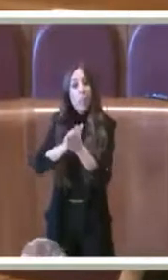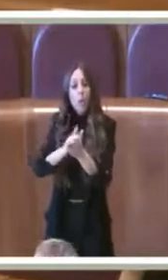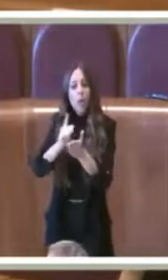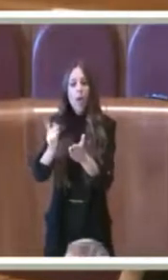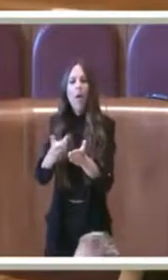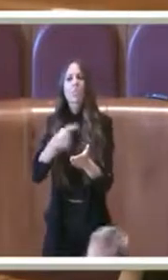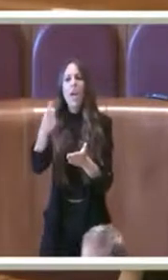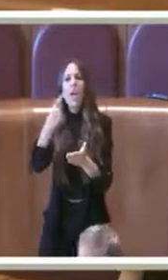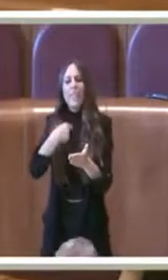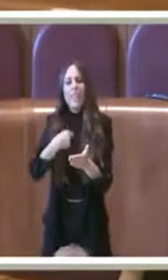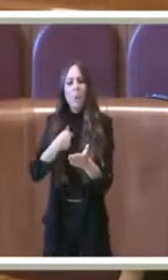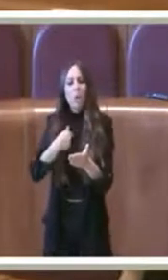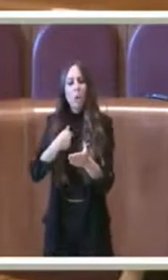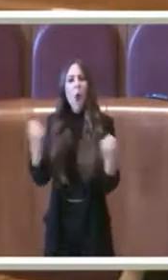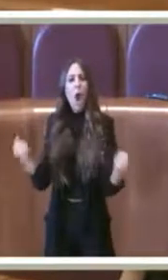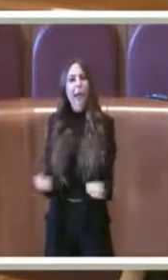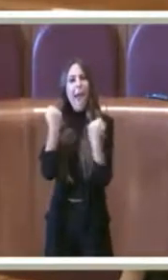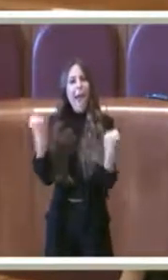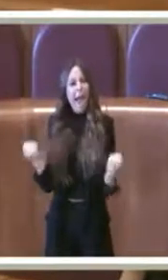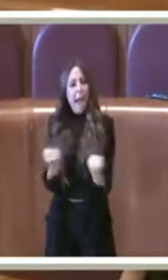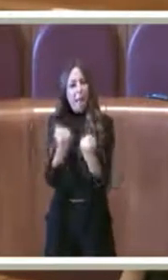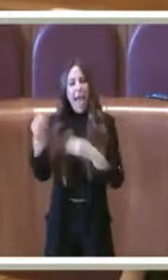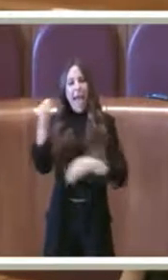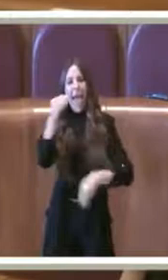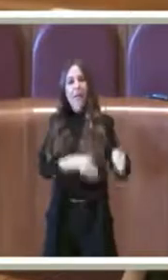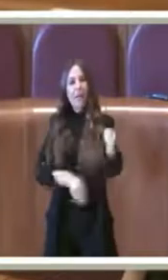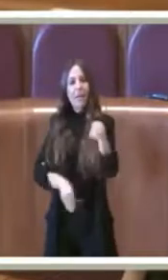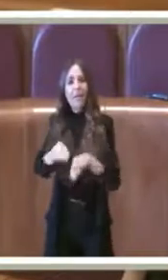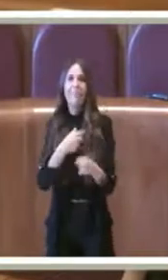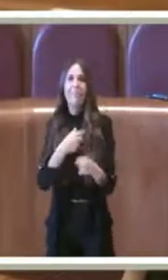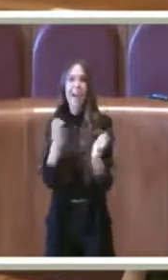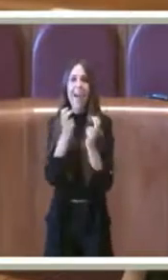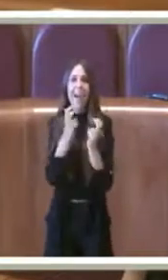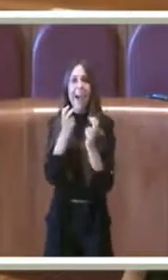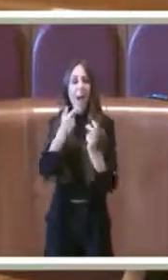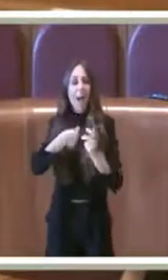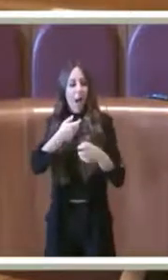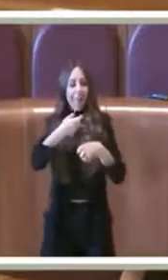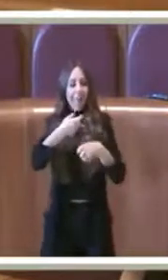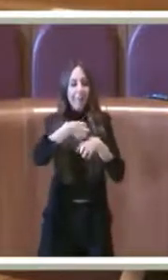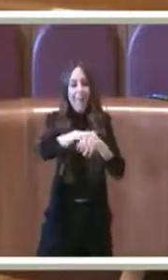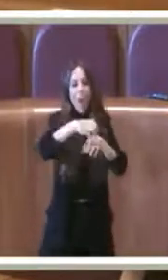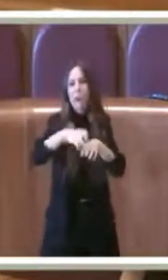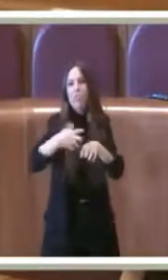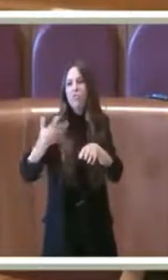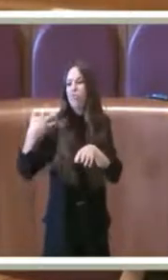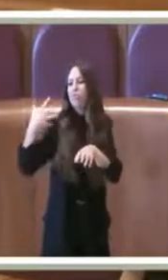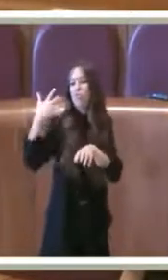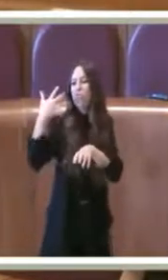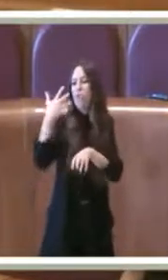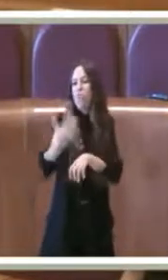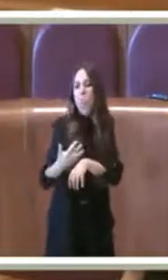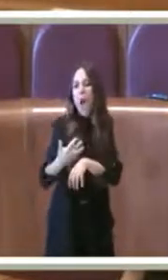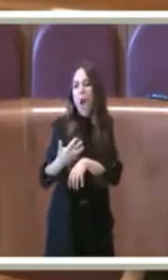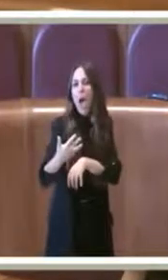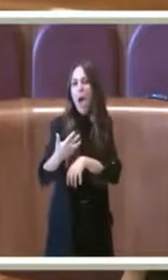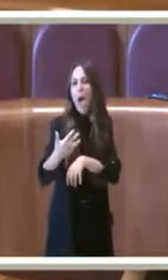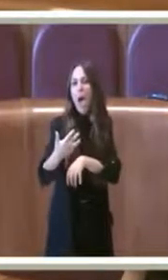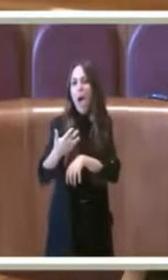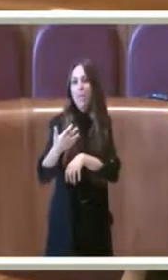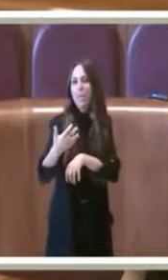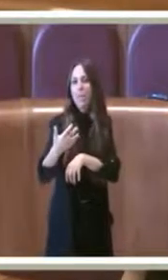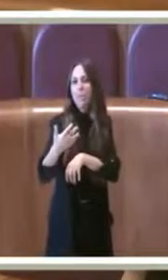campagna elettorale e mi fa ridere questa cosa perché si delocalizza da cinque anni, non significa niente di ritirarlo in balla adesso,